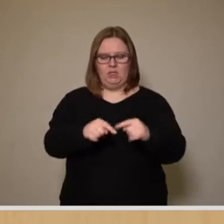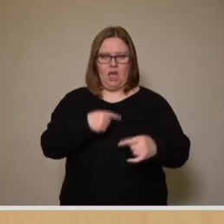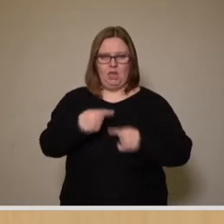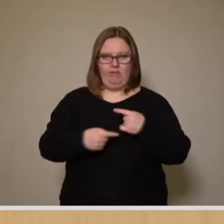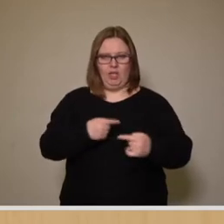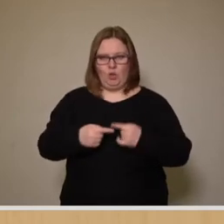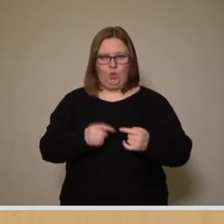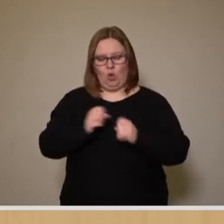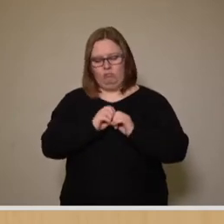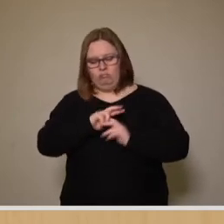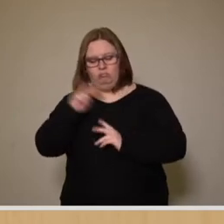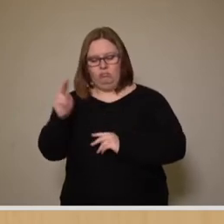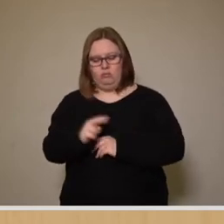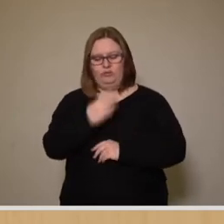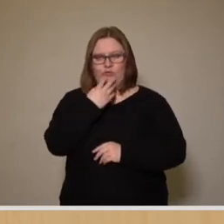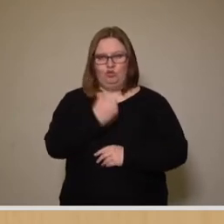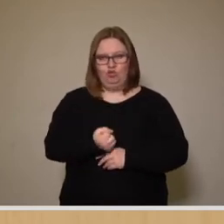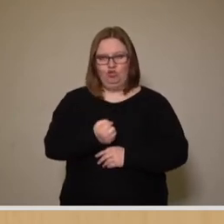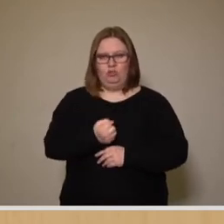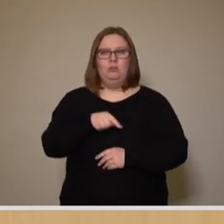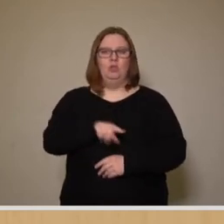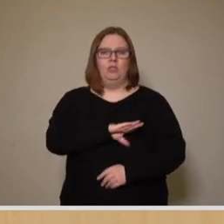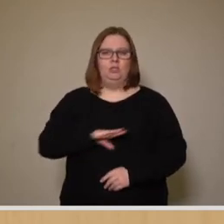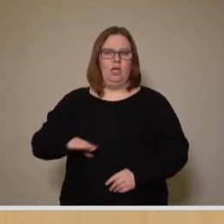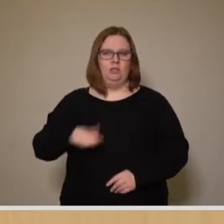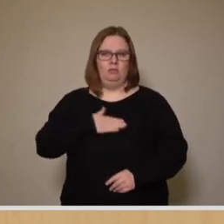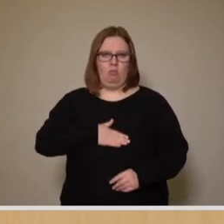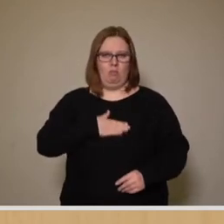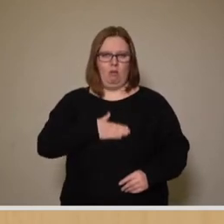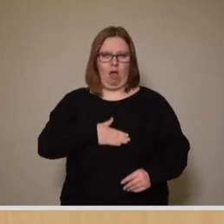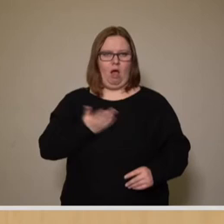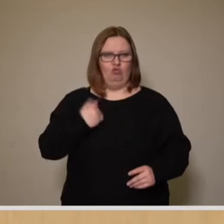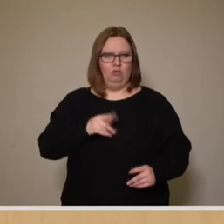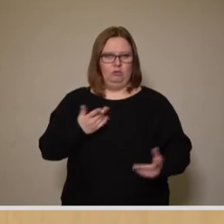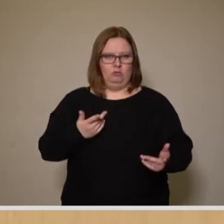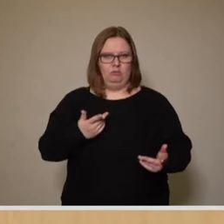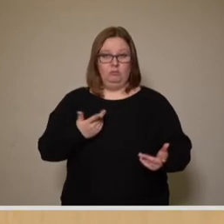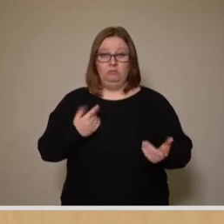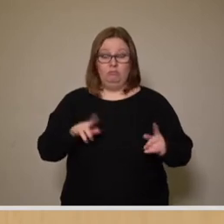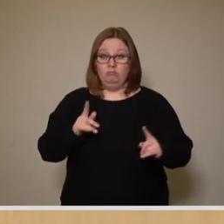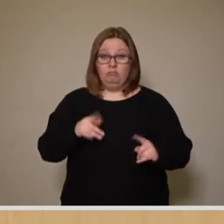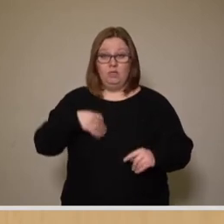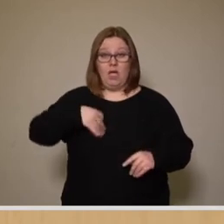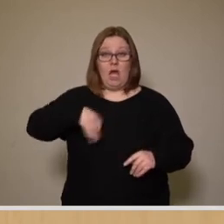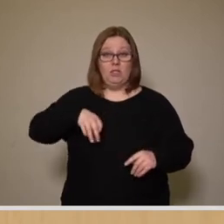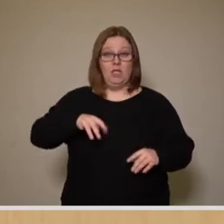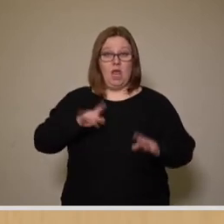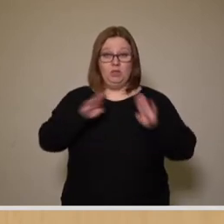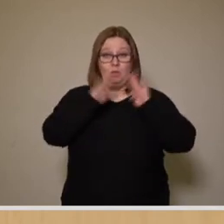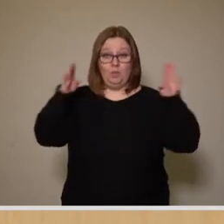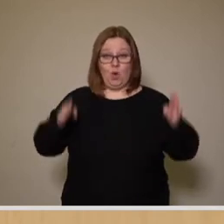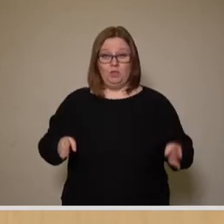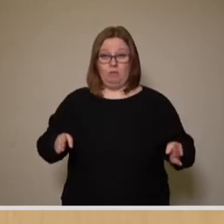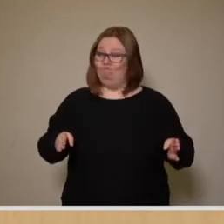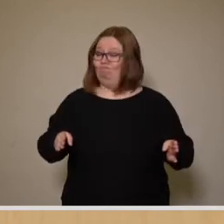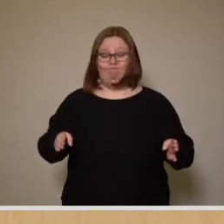beleuchten. Es handelt sich beim Sachsenbad, wie wir heute auch schon gehört haben, eben nicht um ein einzelnes Gebäude, sondern